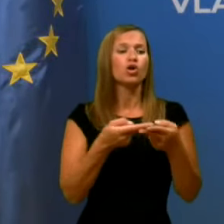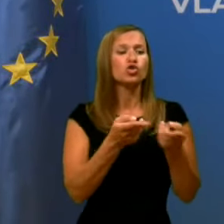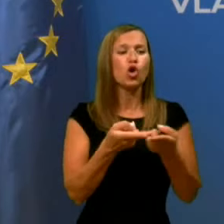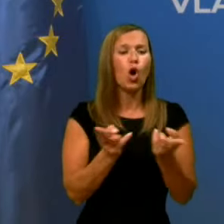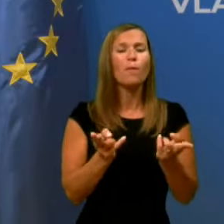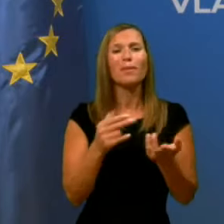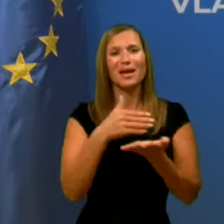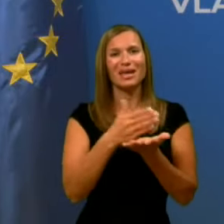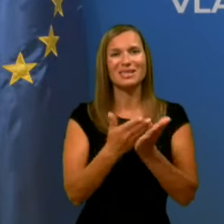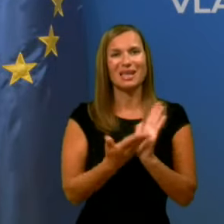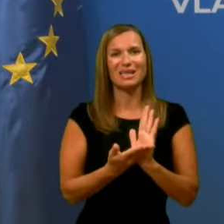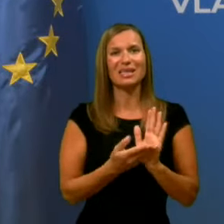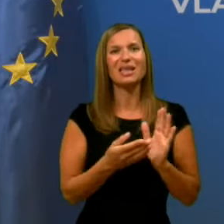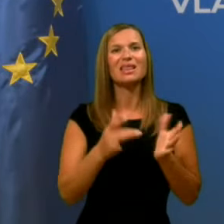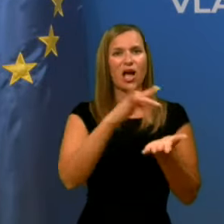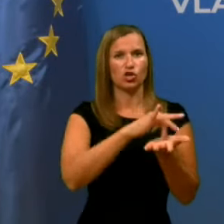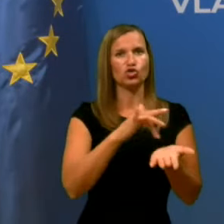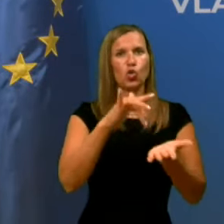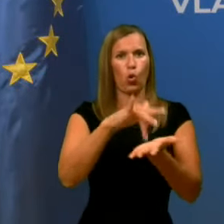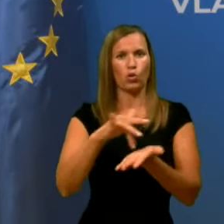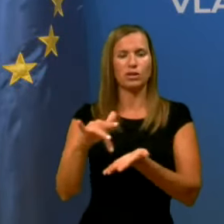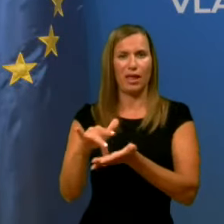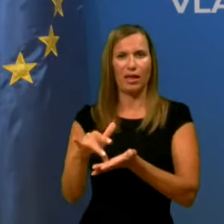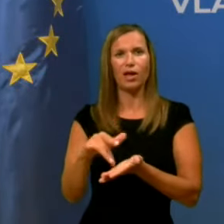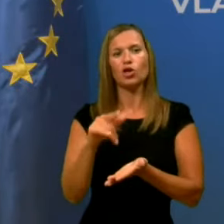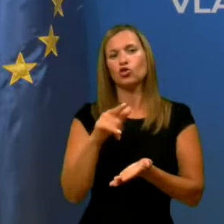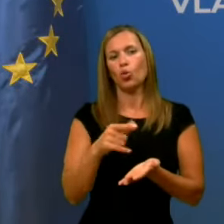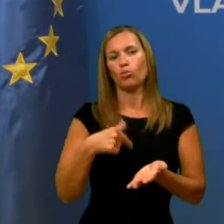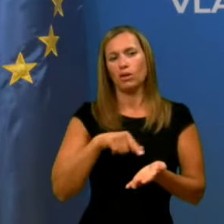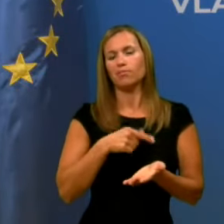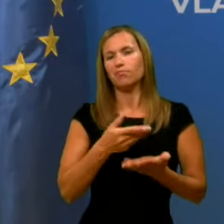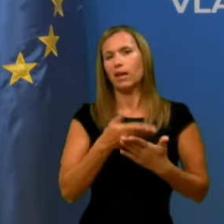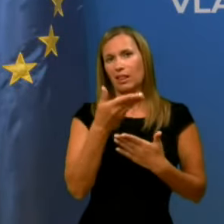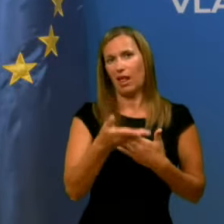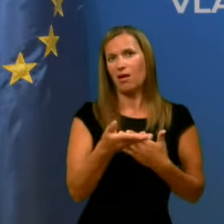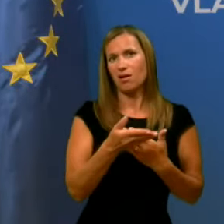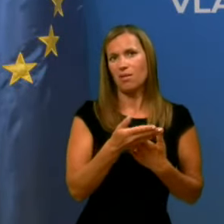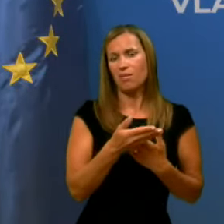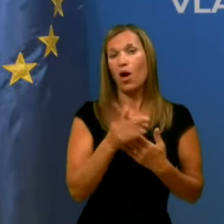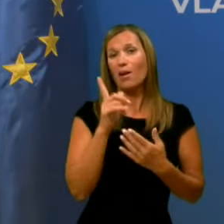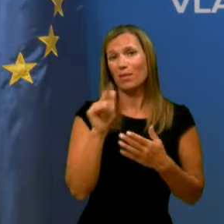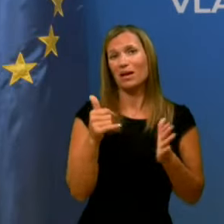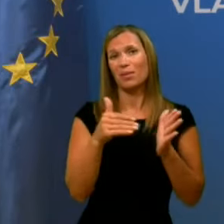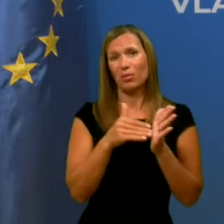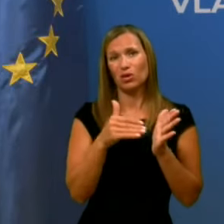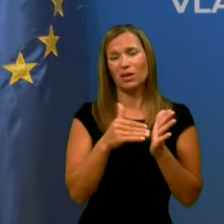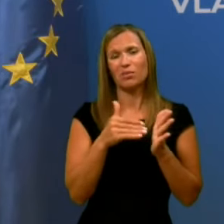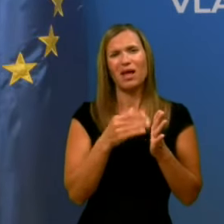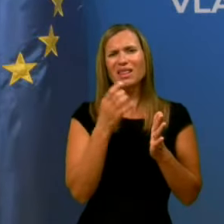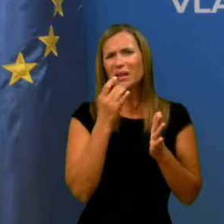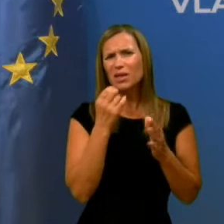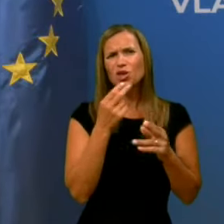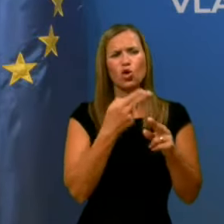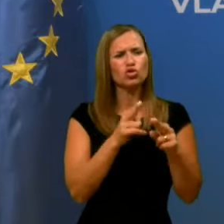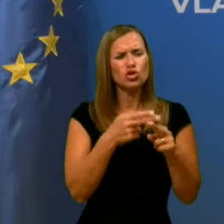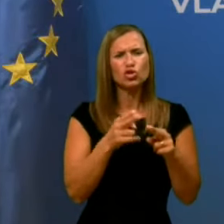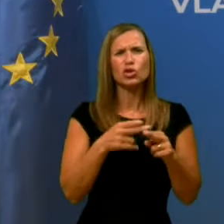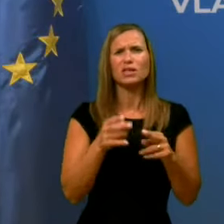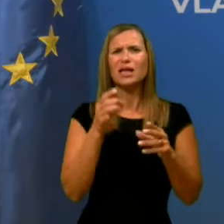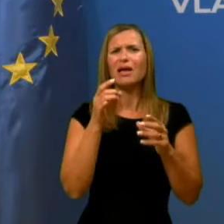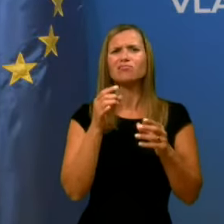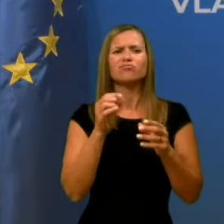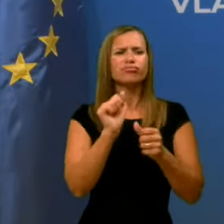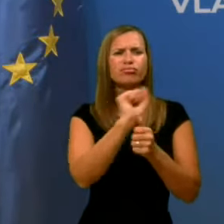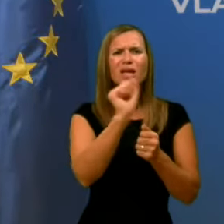predlagamo. In to trdijo tudi strokovne ekipe, ki so tam. Je pa potrebno temeljito očiščenje, razkuževanje,